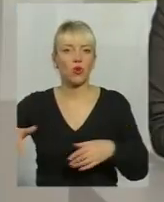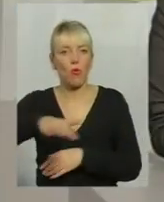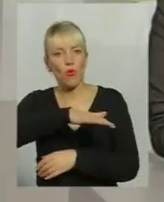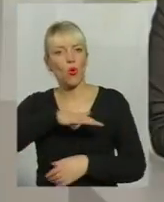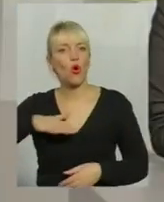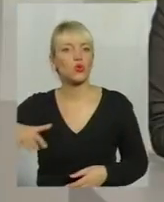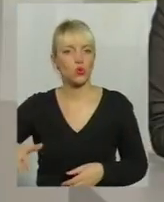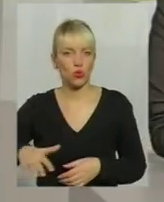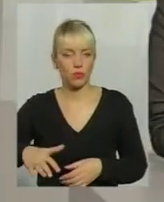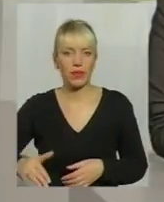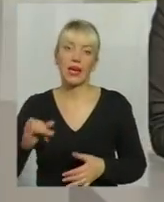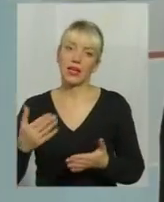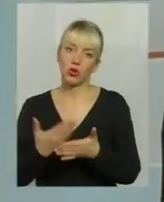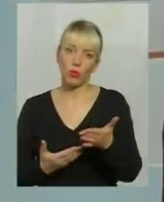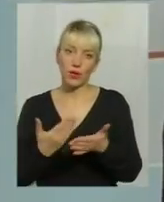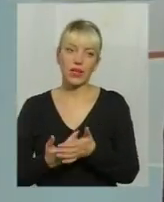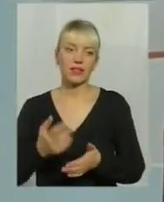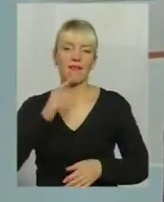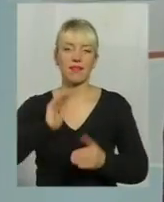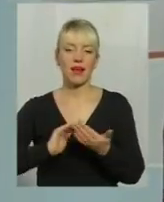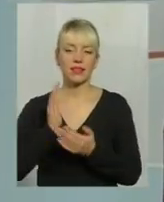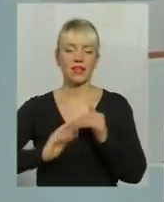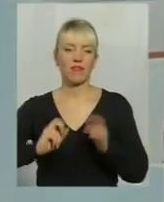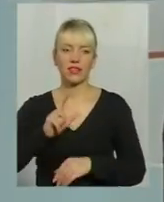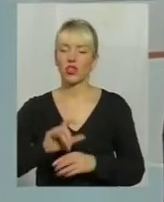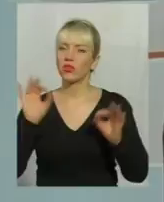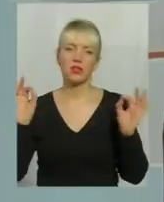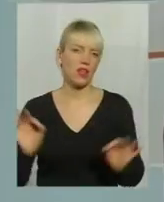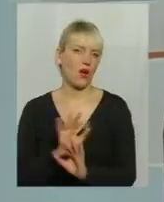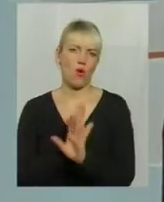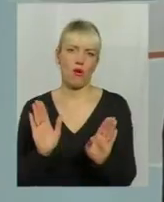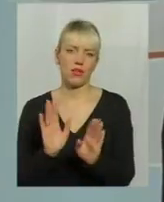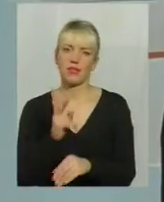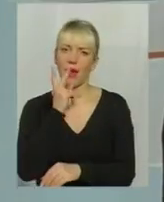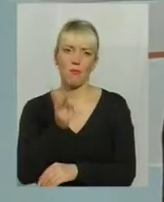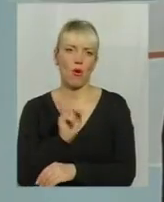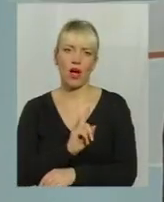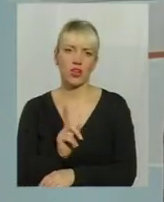І, до прикладу, якісний фахівець, він ніколи не покаже